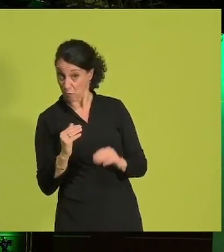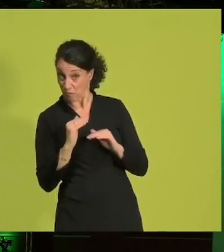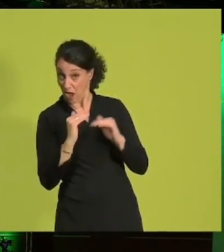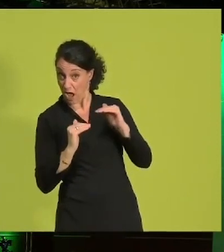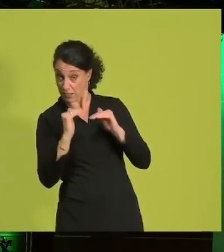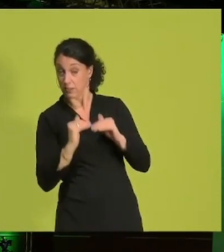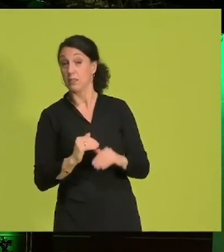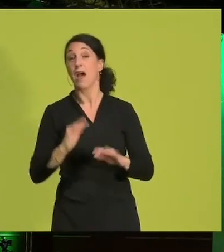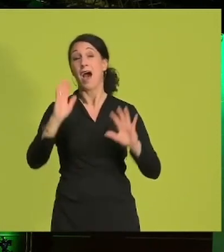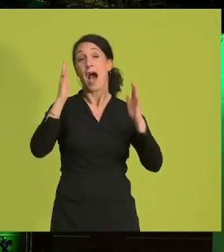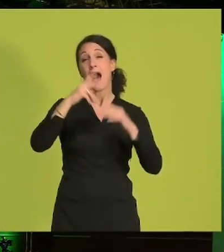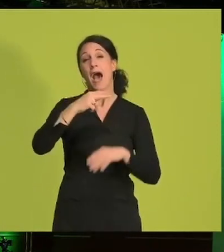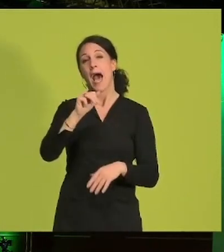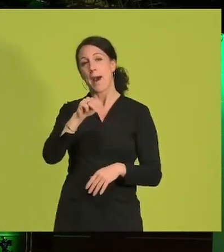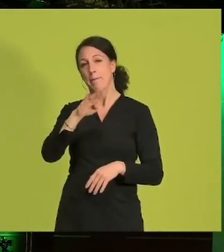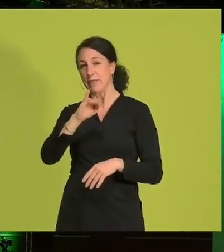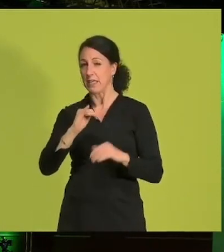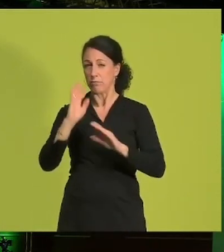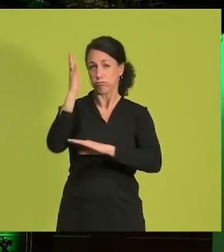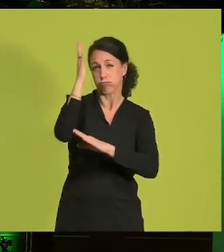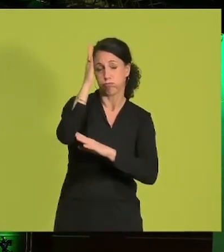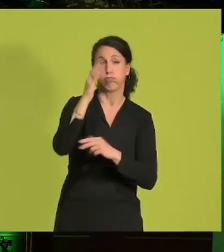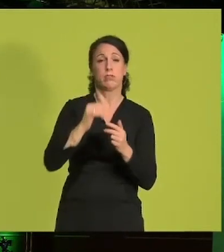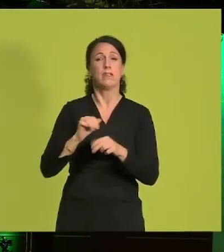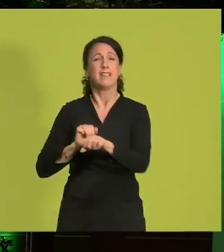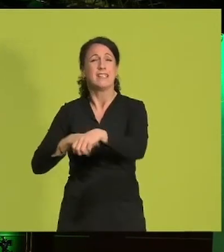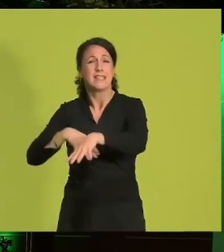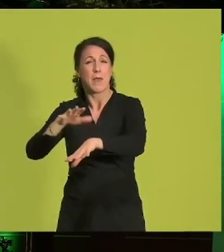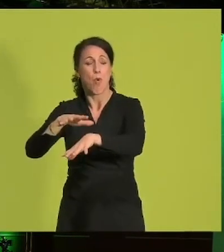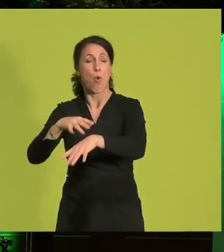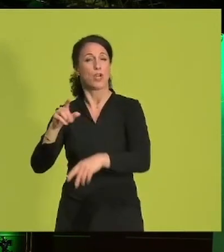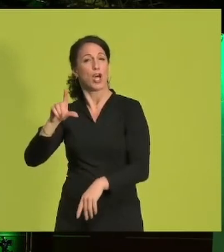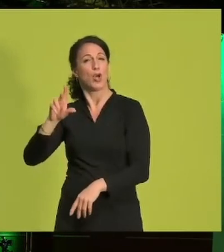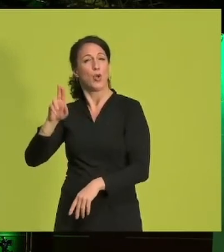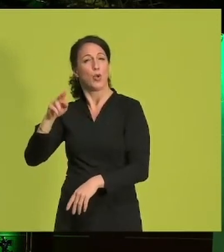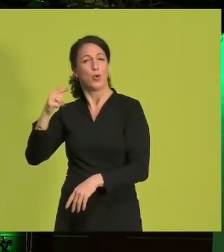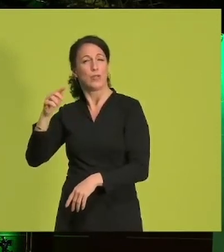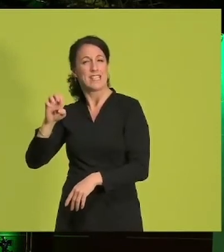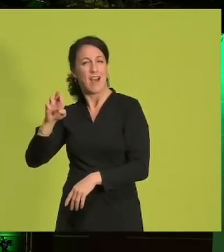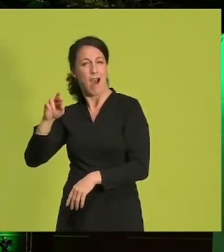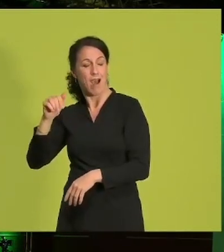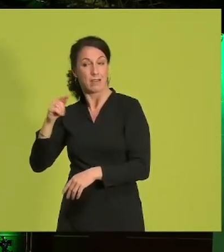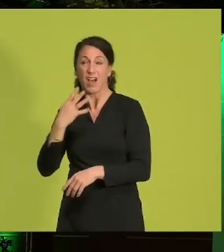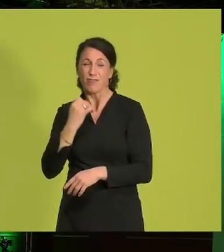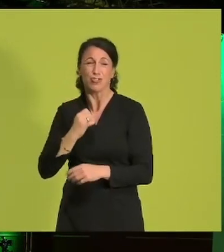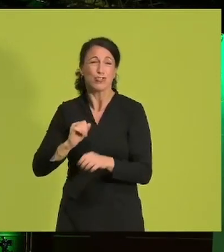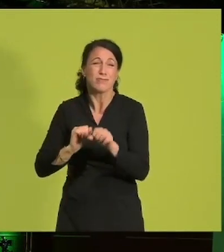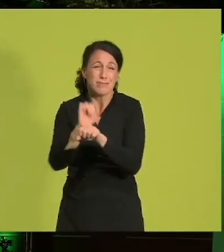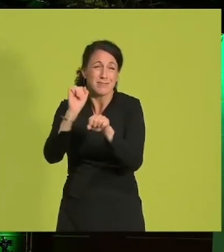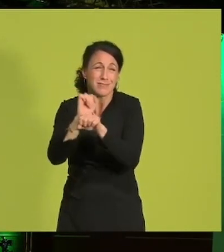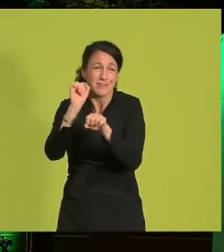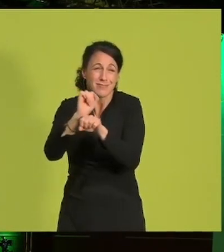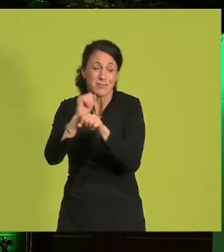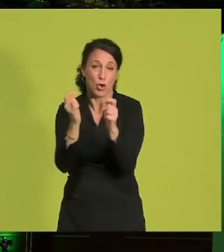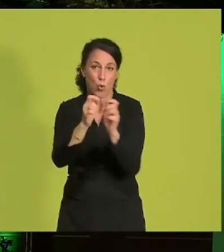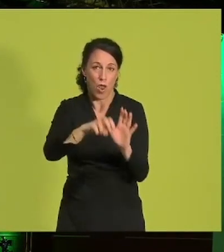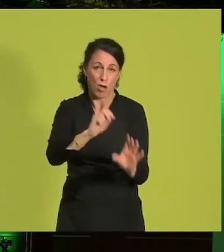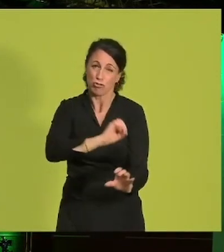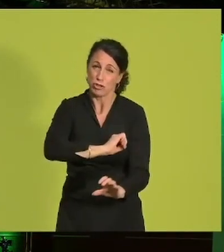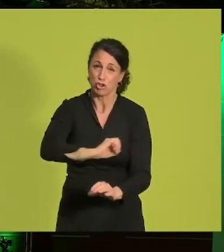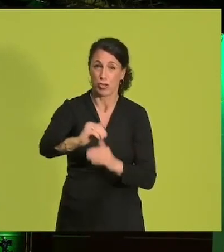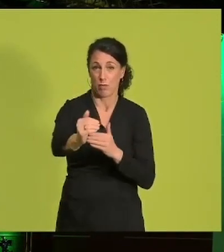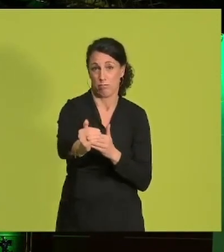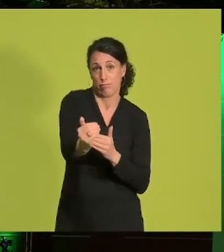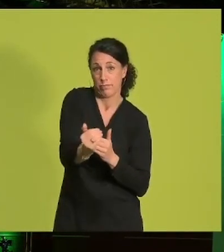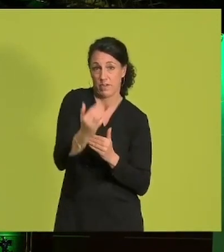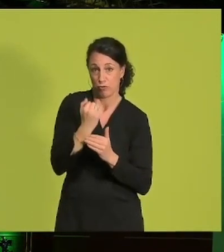Hambi, auf unzähligen Demonstrationen oder in Lützerath. Ich kämpfe seit vielen Jahren für einen schnelleren Kohleausstieg. Aber natürlich ist das nur die eine